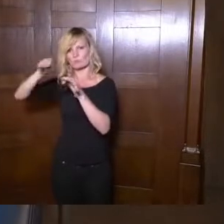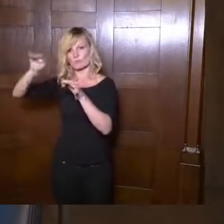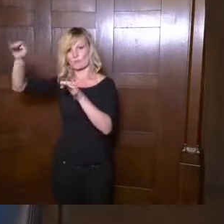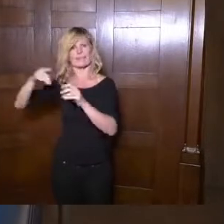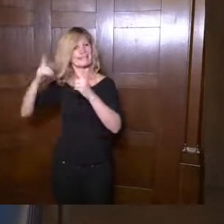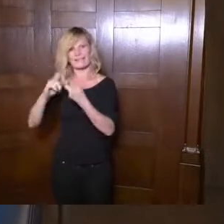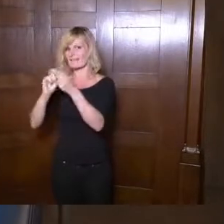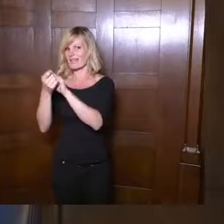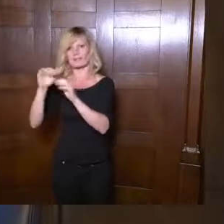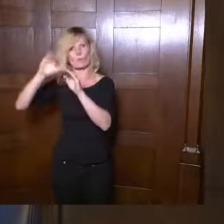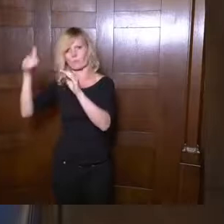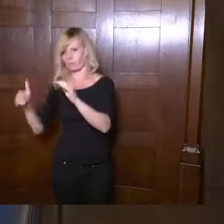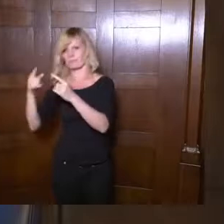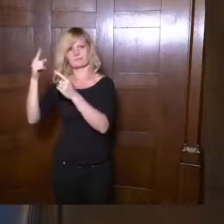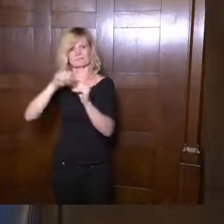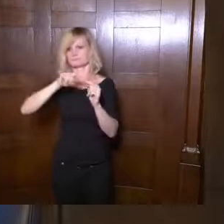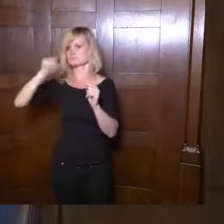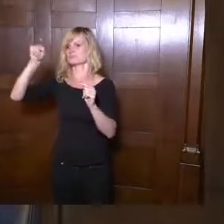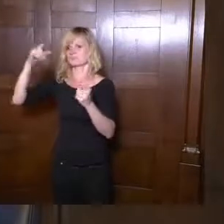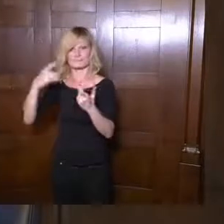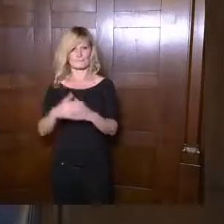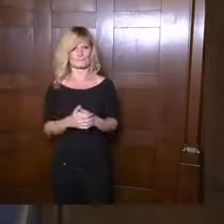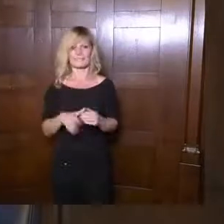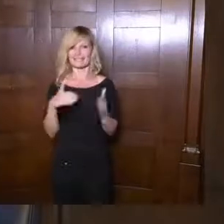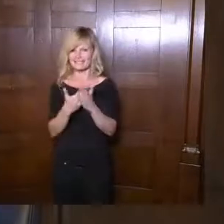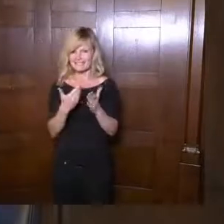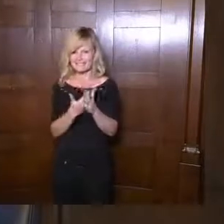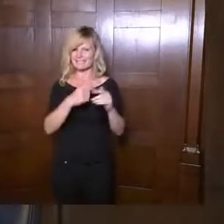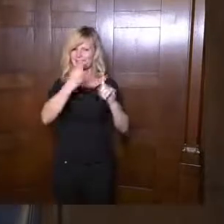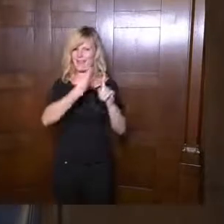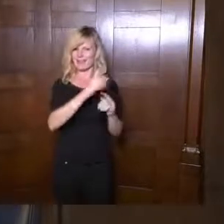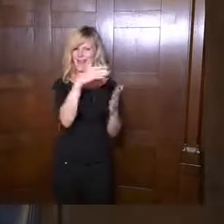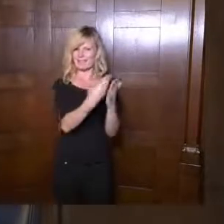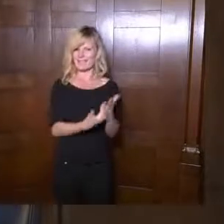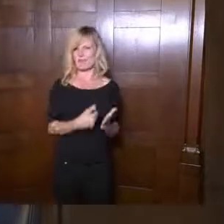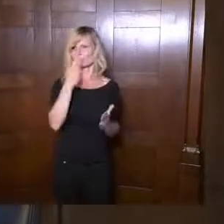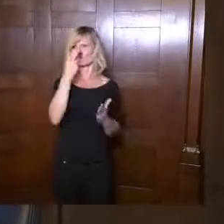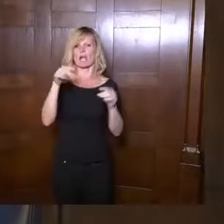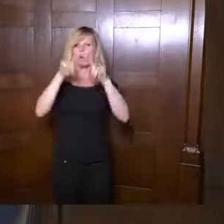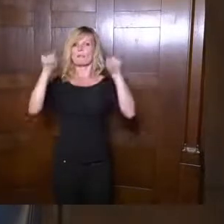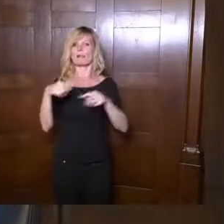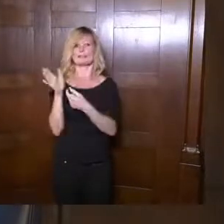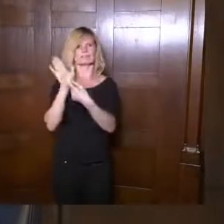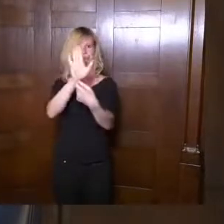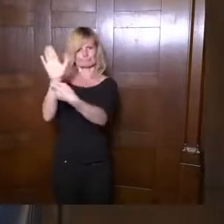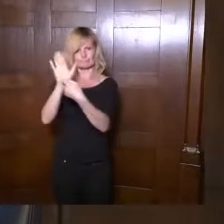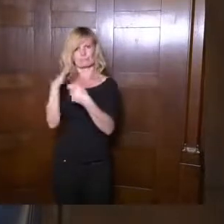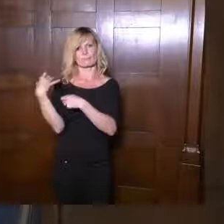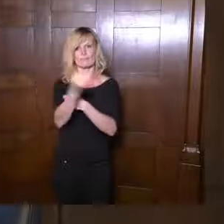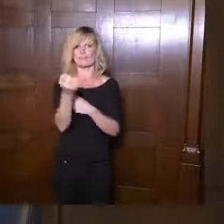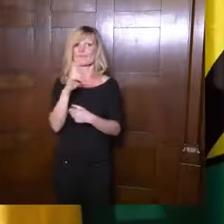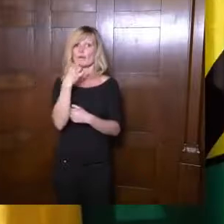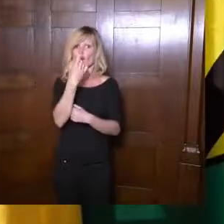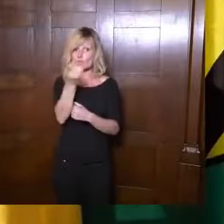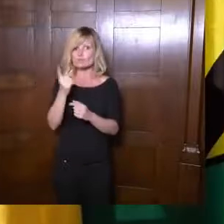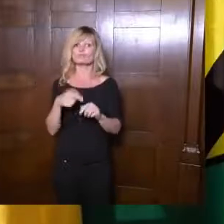Veränderung erfolgte. Ich habe zu diesen quantitiven Angaben alles, die entsprechenden Schaubilder mitgebracht. Wer es möchte, könnte es auch anschließend